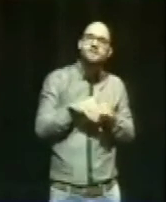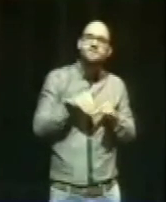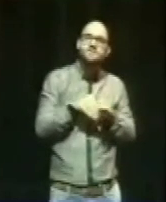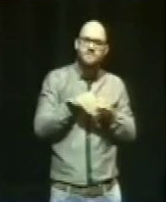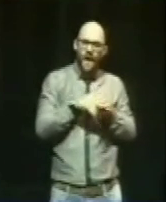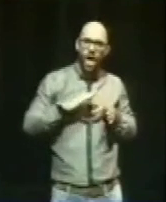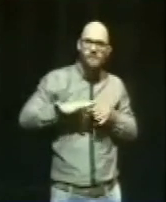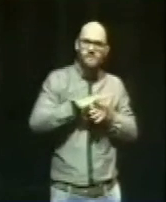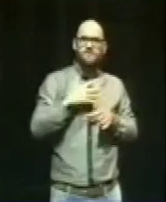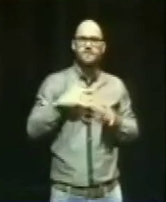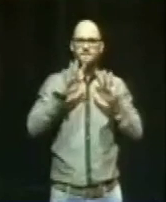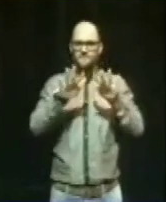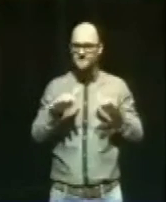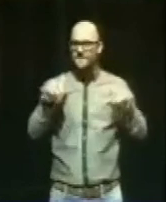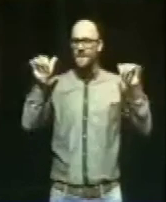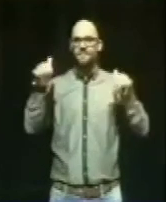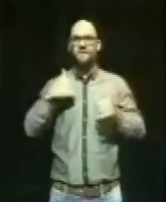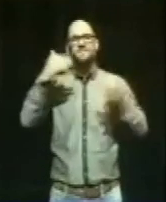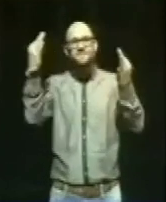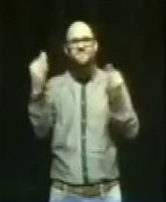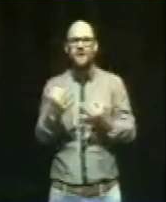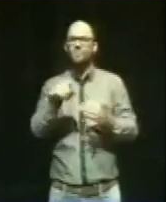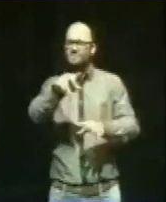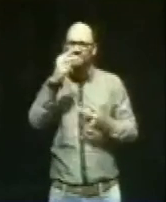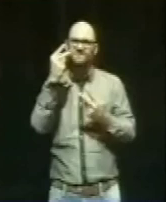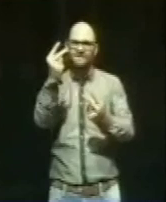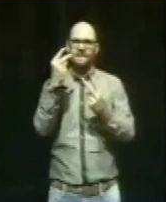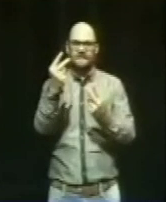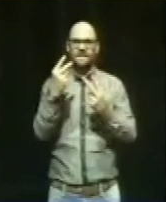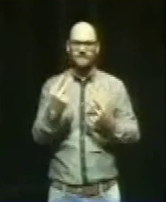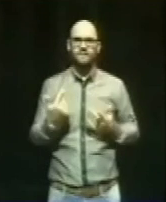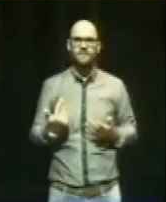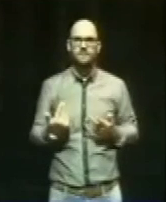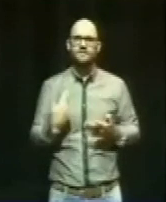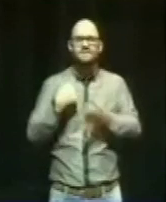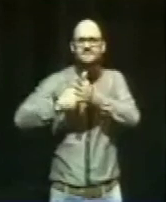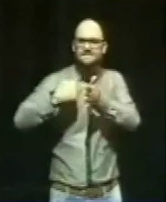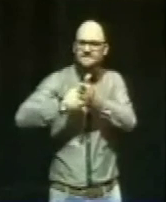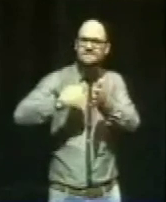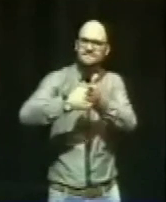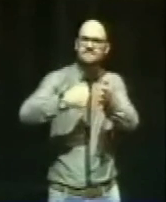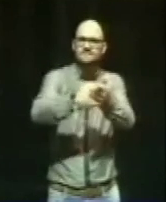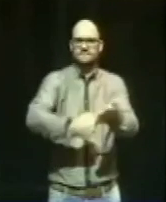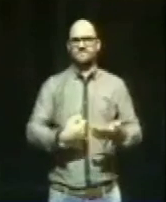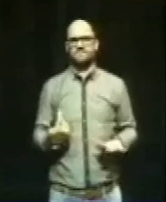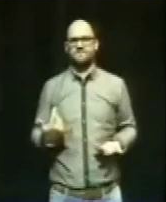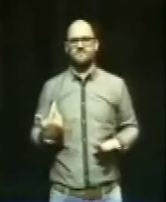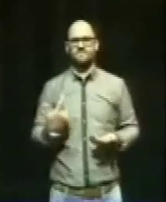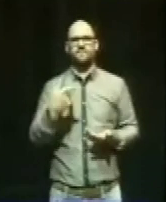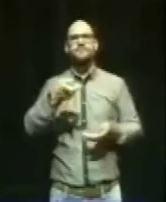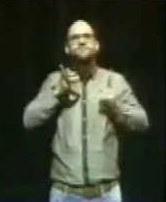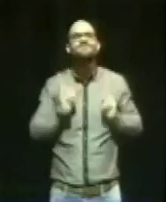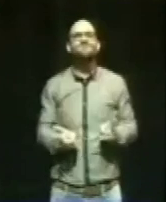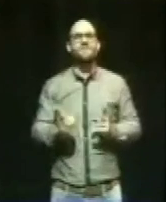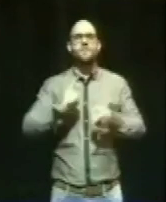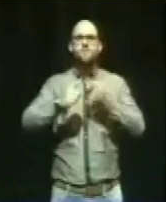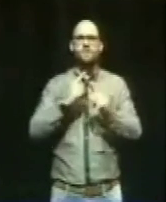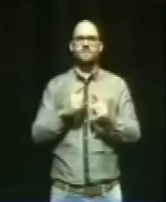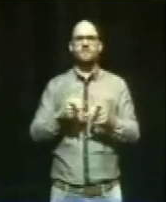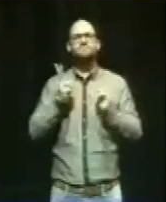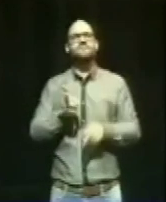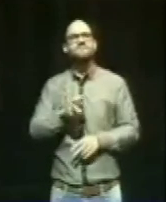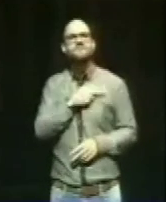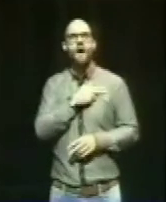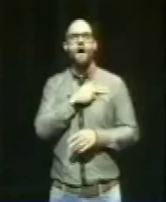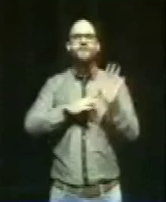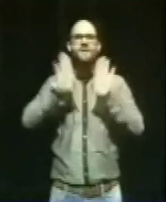Parlamenten brauchen. Die Leidenschaft für Idealismus und die Leidenschaft dafür, was echte Politik und echte Demokratie bedeutet. Und